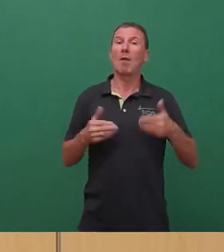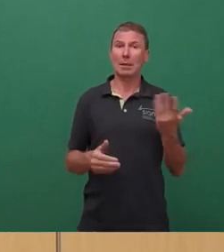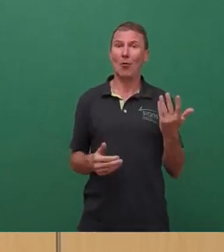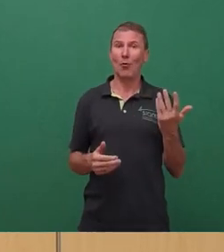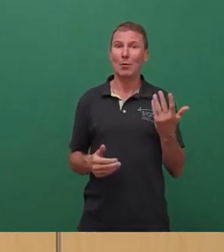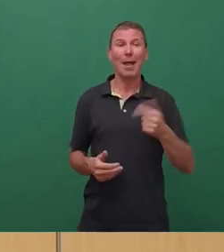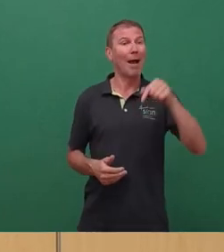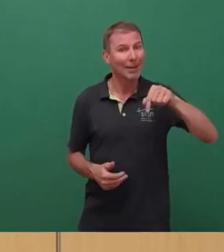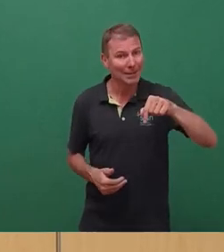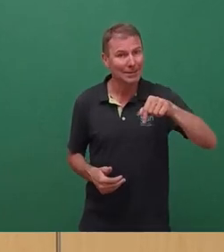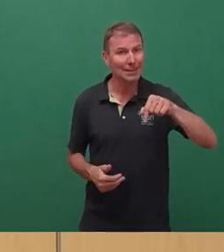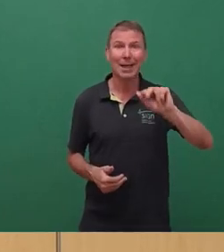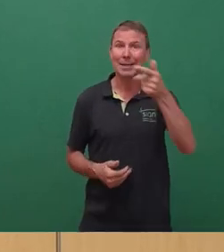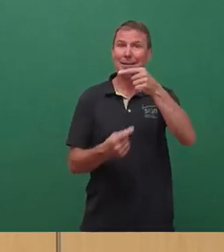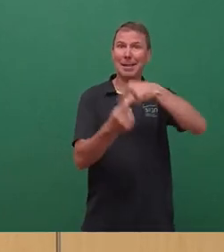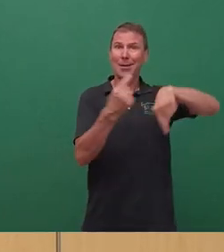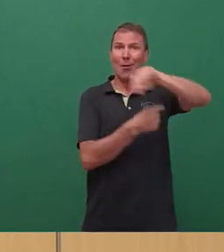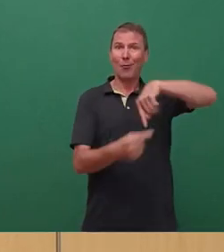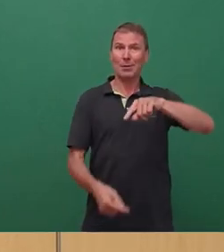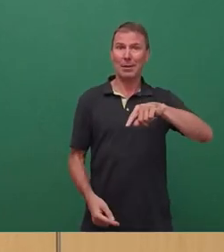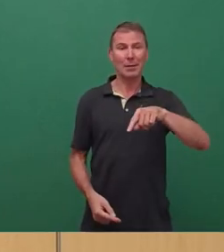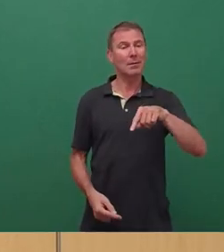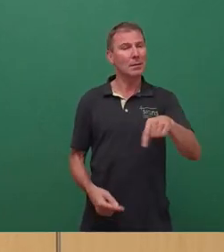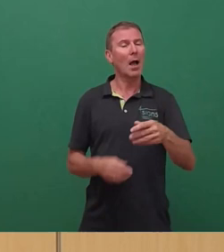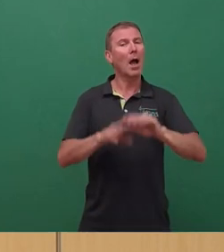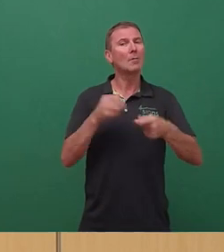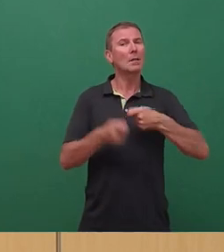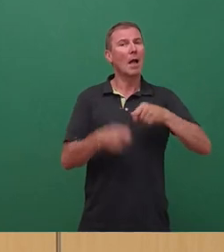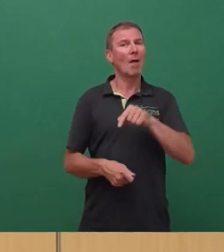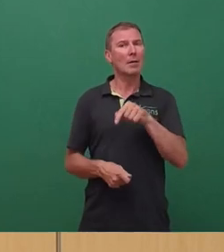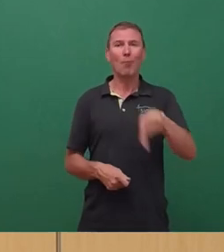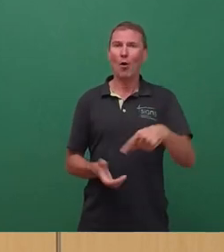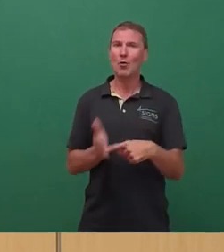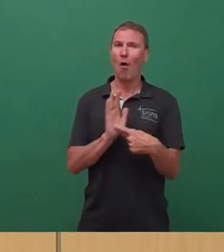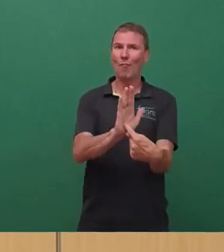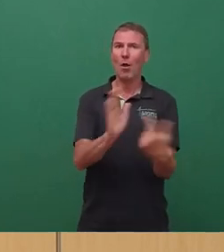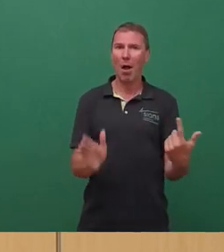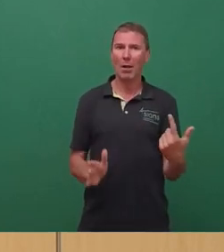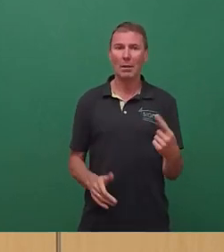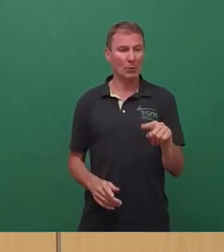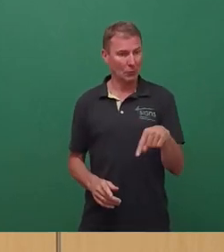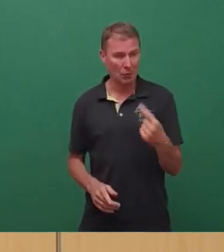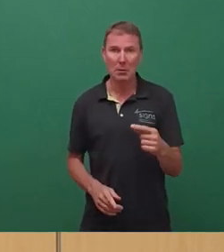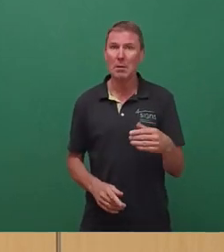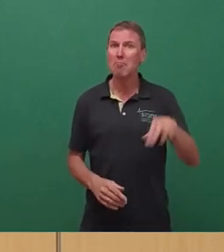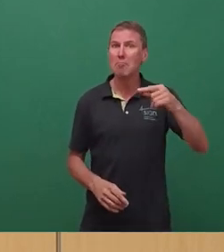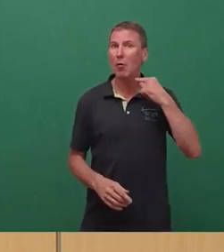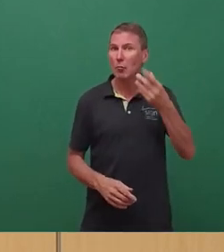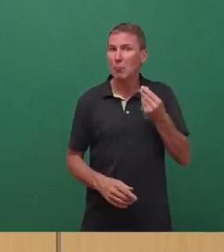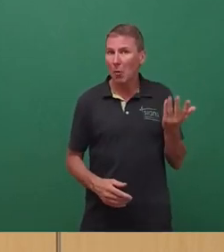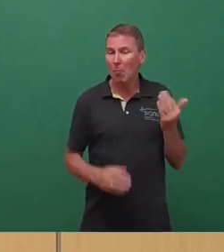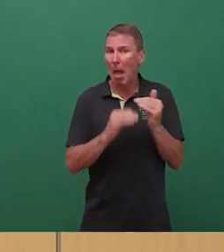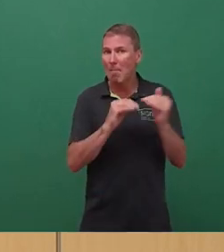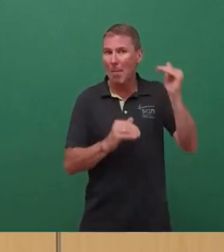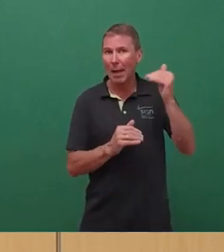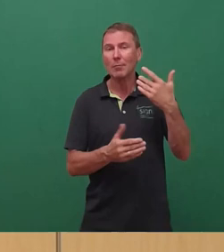dass wir jetzt zumindest in der dritten Runde dieser Haushaltsverhandlungen mit der heutigen Vorlage dann dafür hoffentlich eine Mehrheit kriegen werden, genau dafür auch Geld